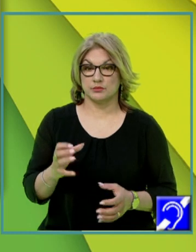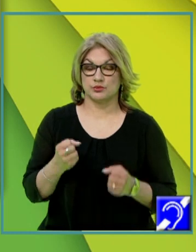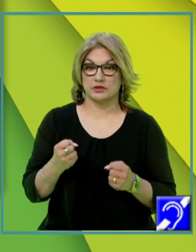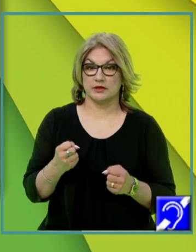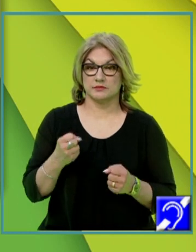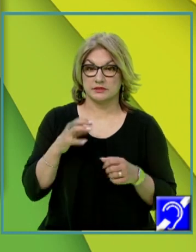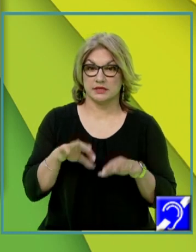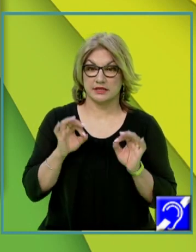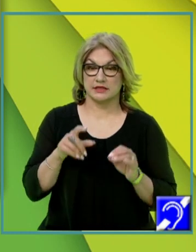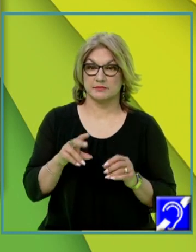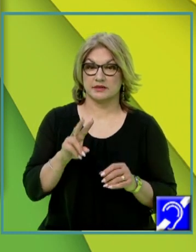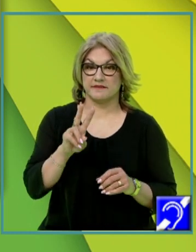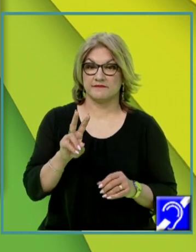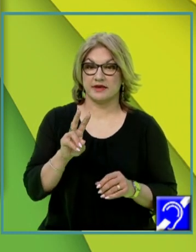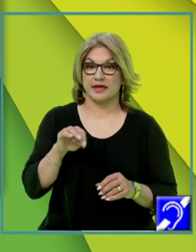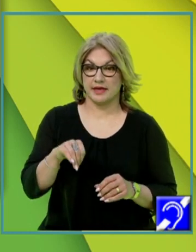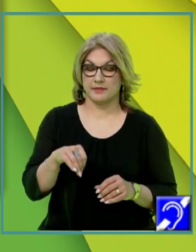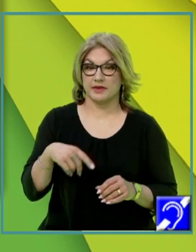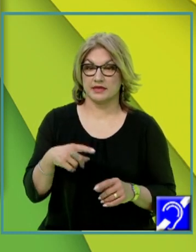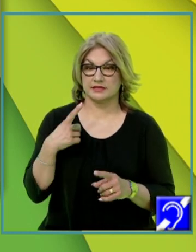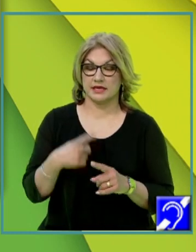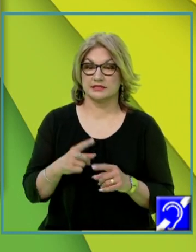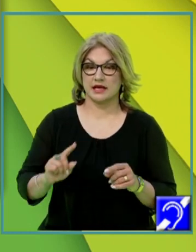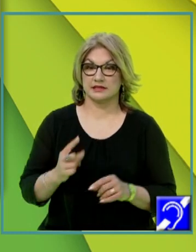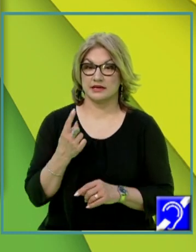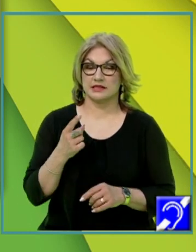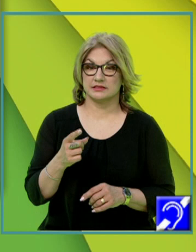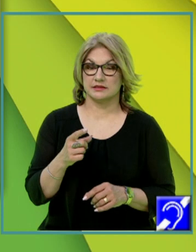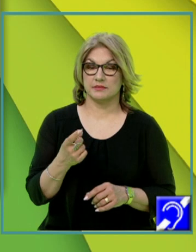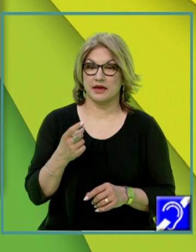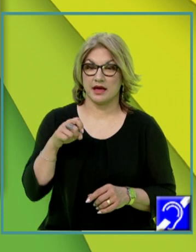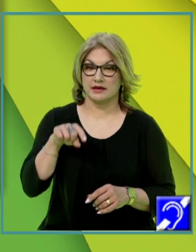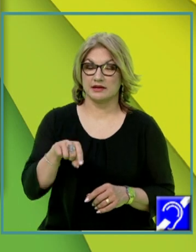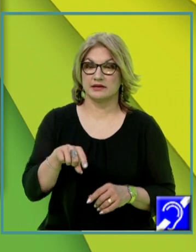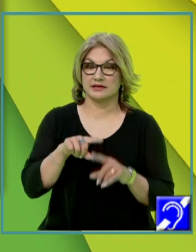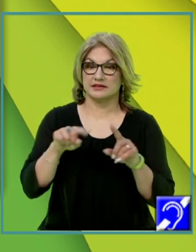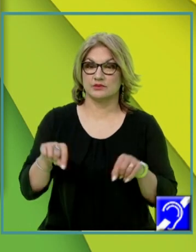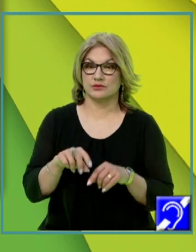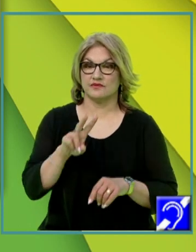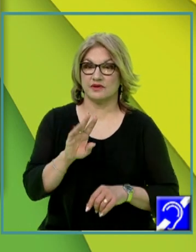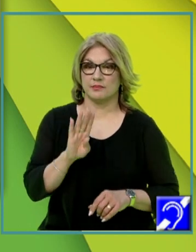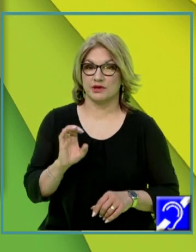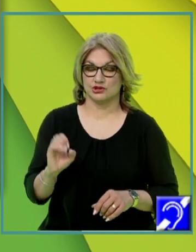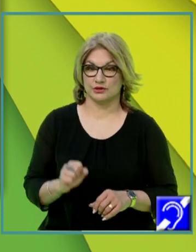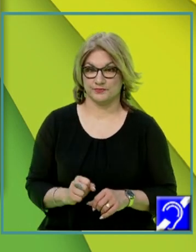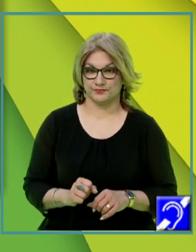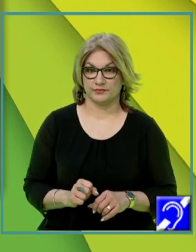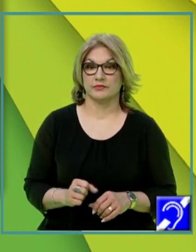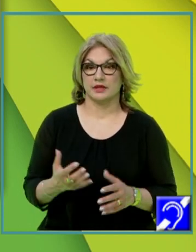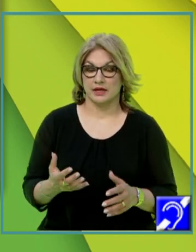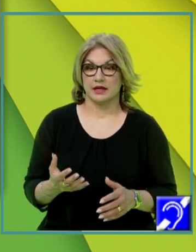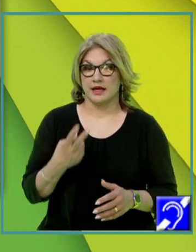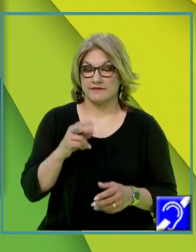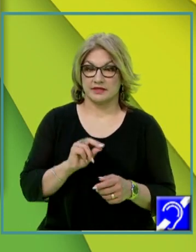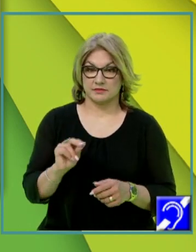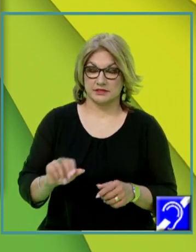-l determinăm pe VM, care este exact înălțime în triunghiul VBC sau VAB, care e congruent cu el. Deci, să scrim